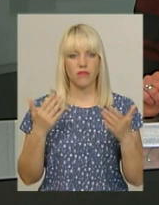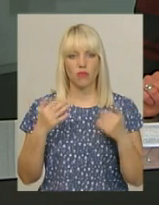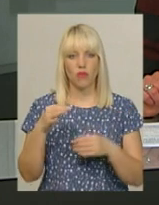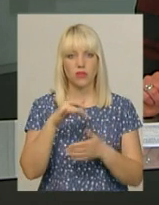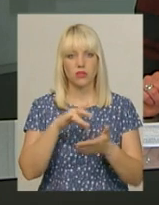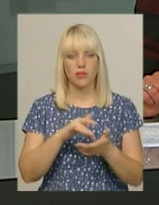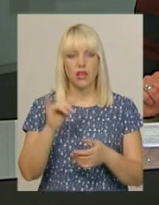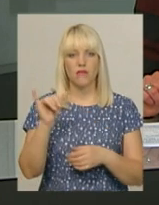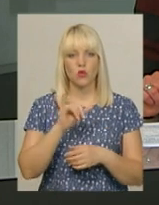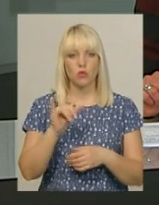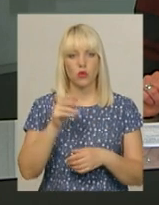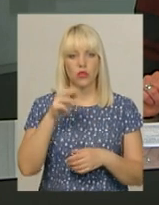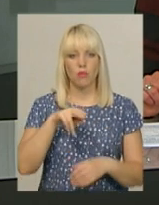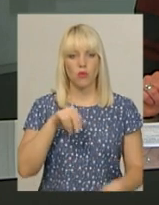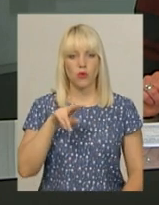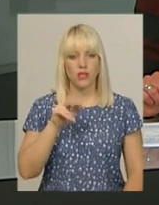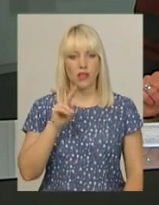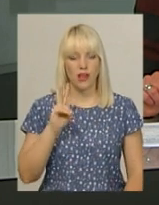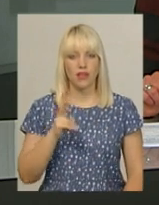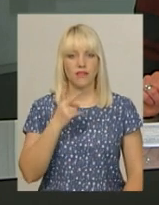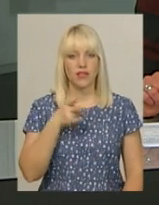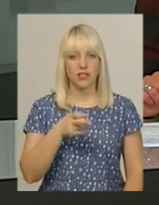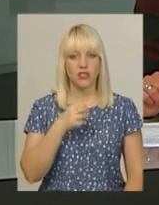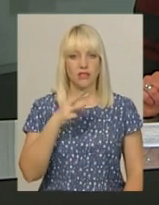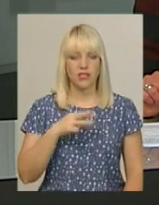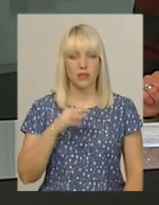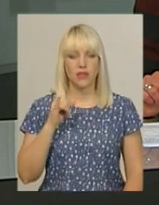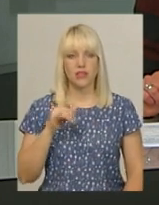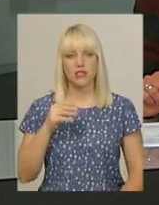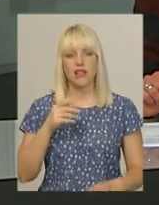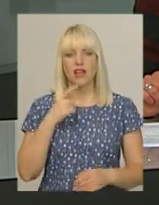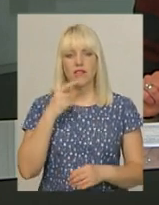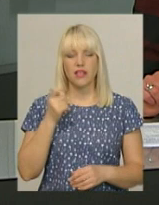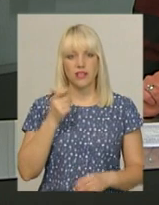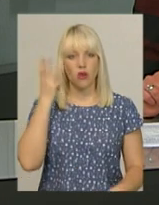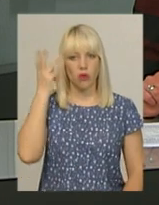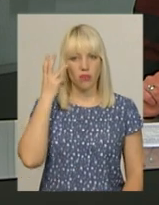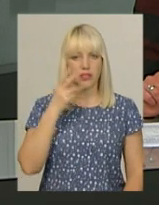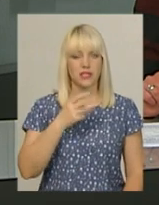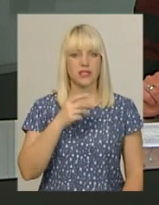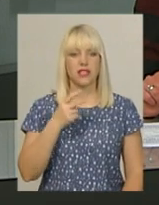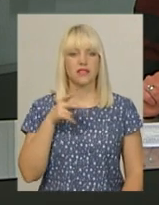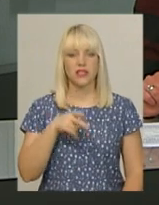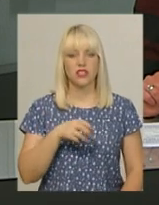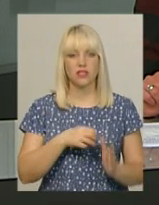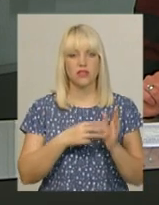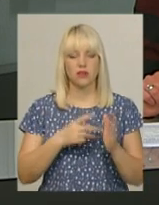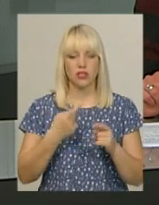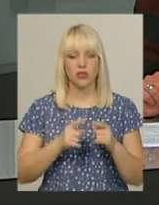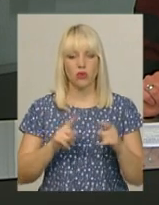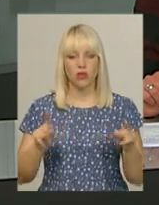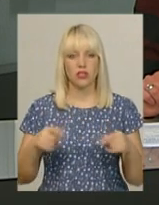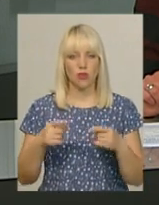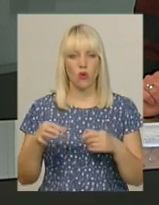центрі. В суботу – Поділля 2018, а у неділю – Хмельницький 2018. Їх організовує обласний осередок